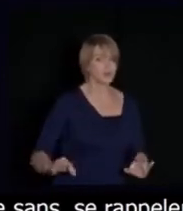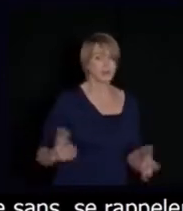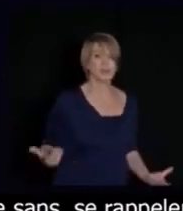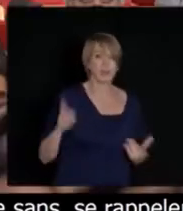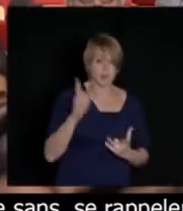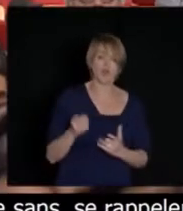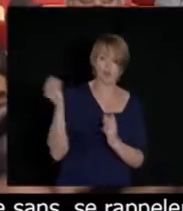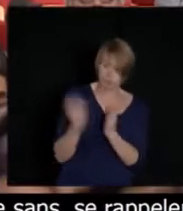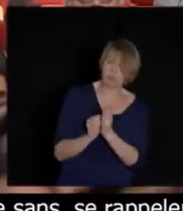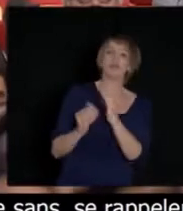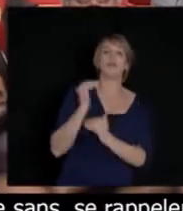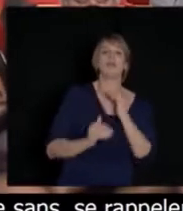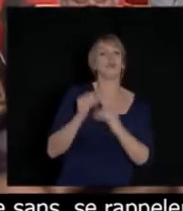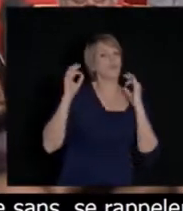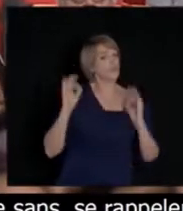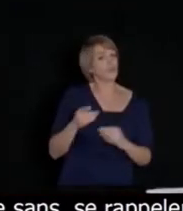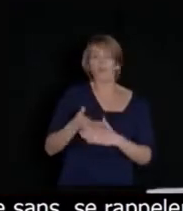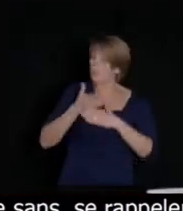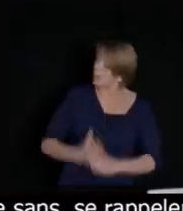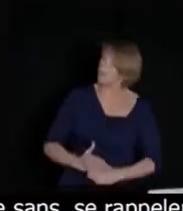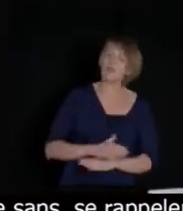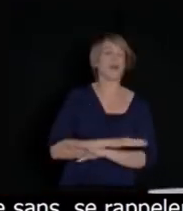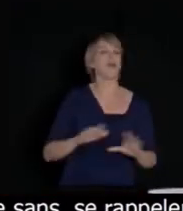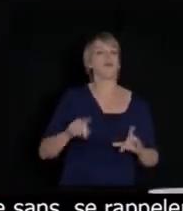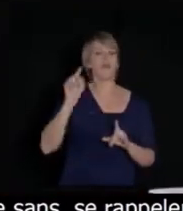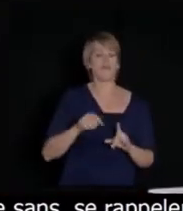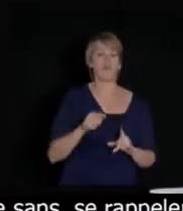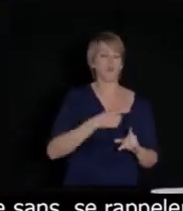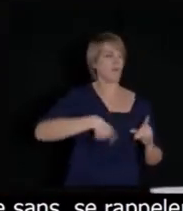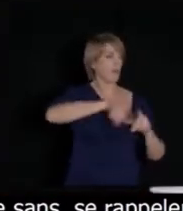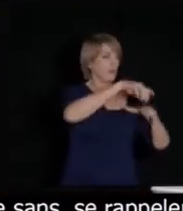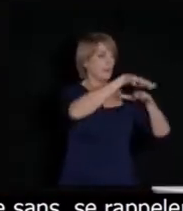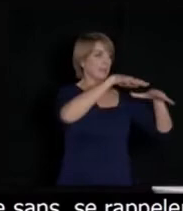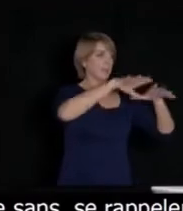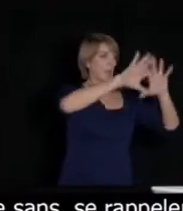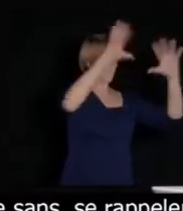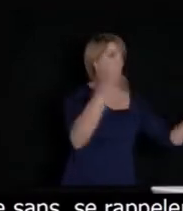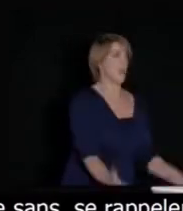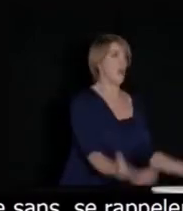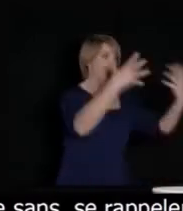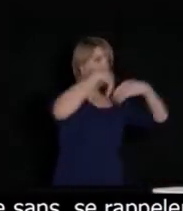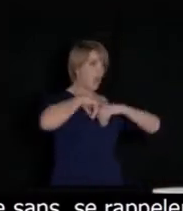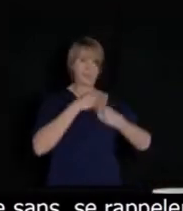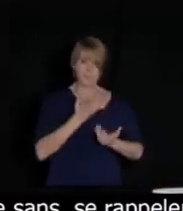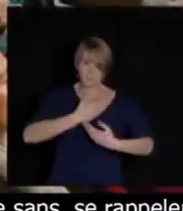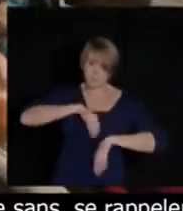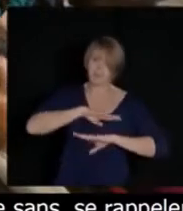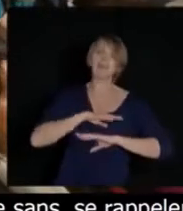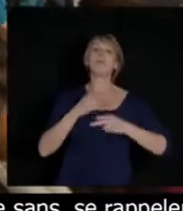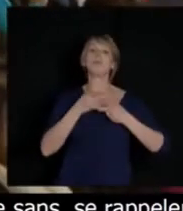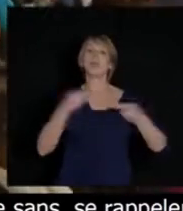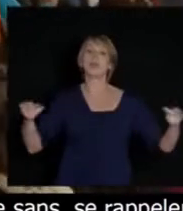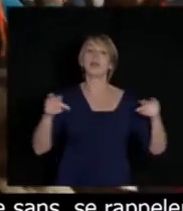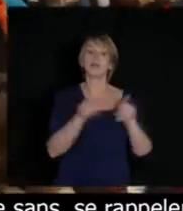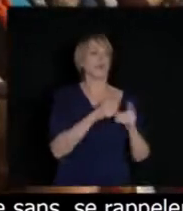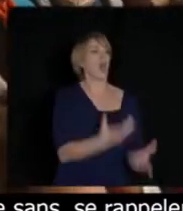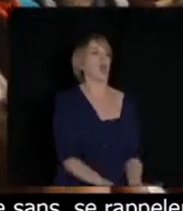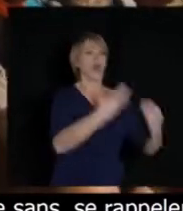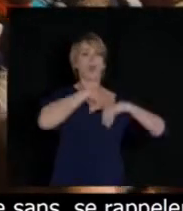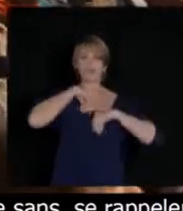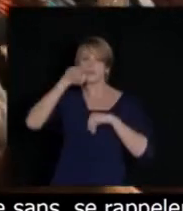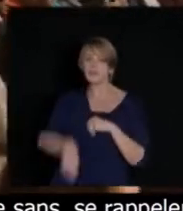pourra pas organiser la transition. Ce n'est pas vrai. Il faut donc planifier, donc prévoir, donc se réapproprier